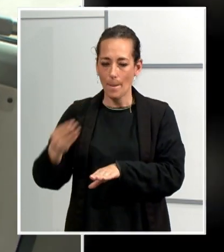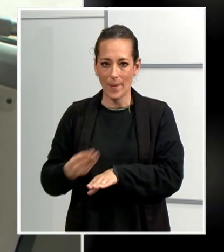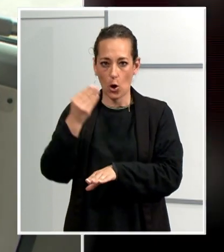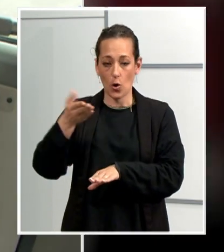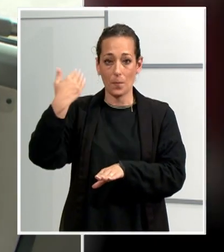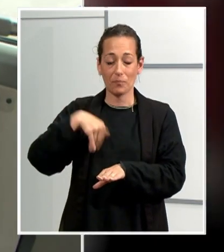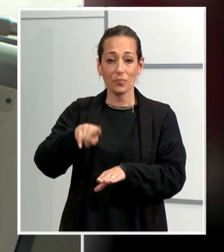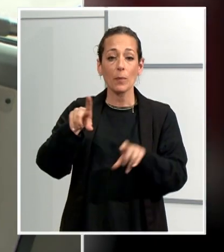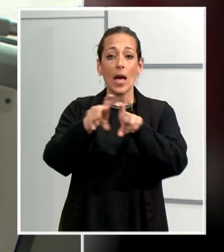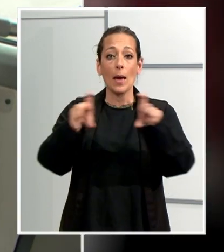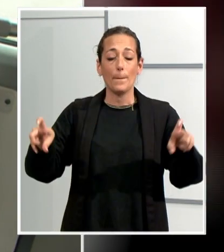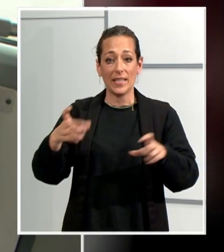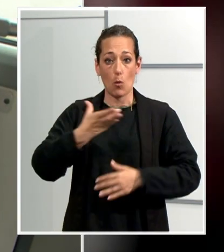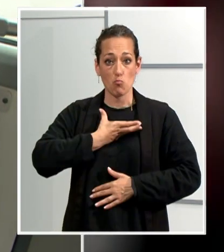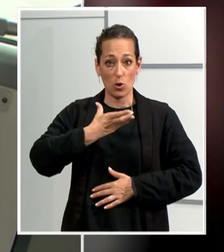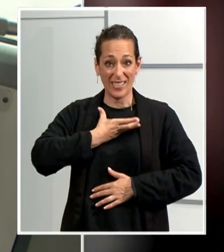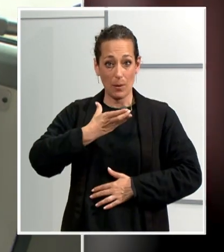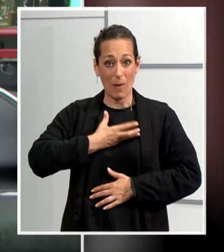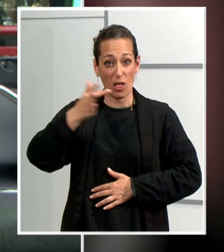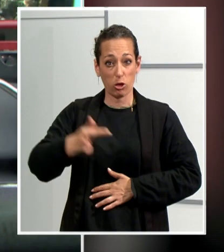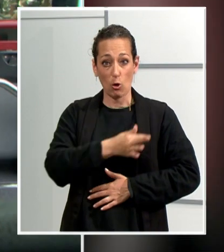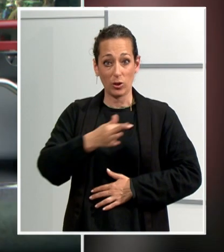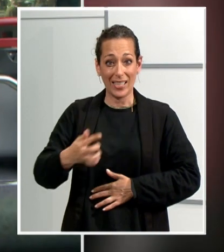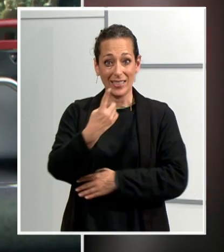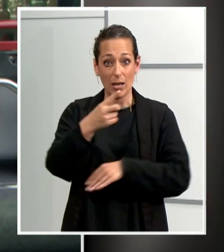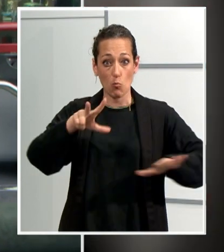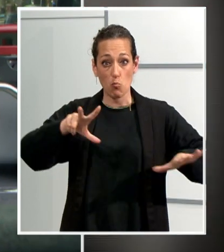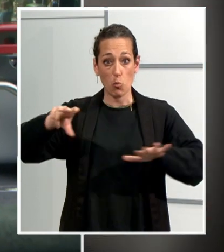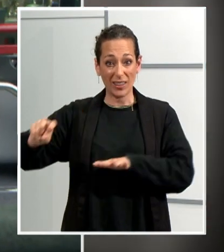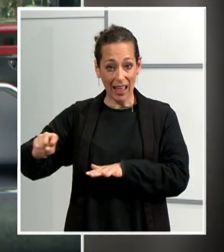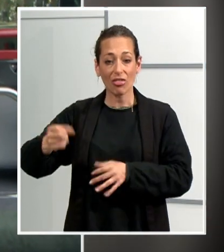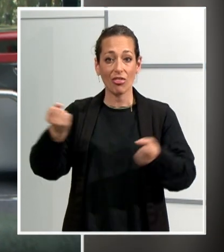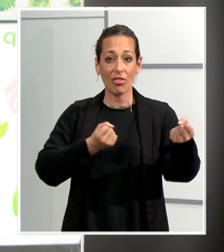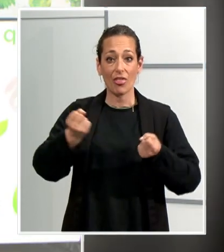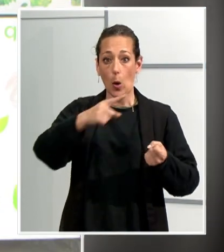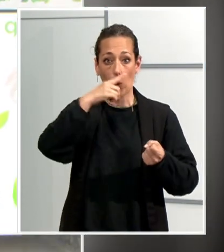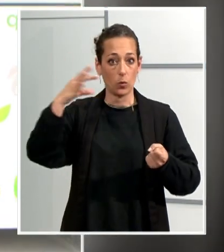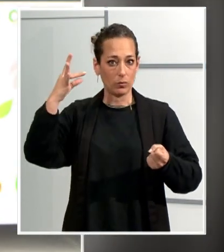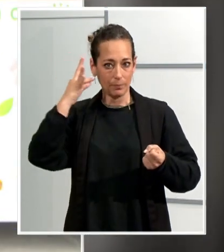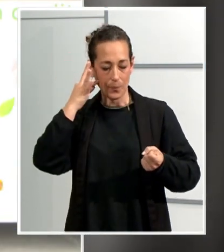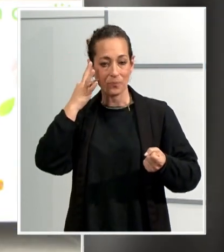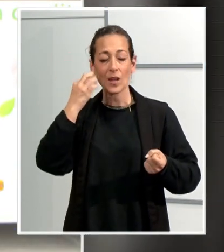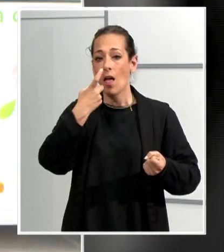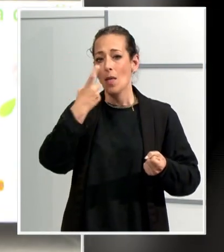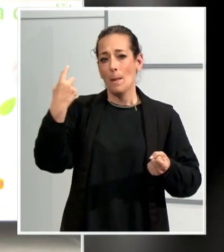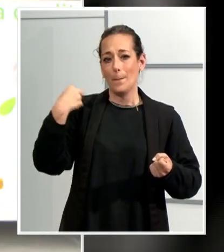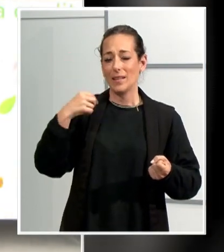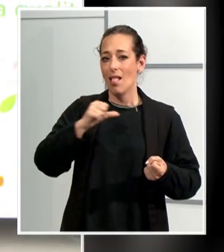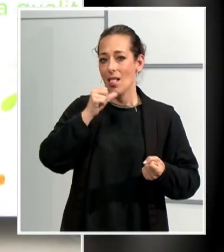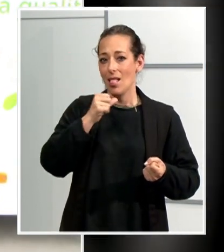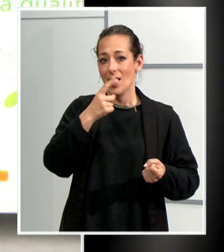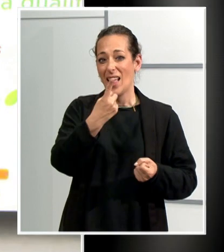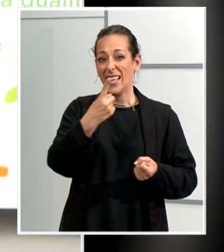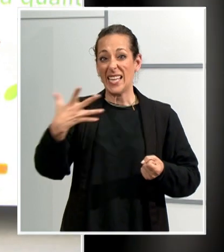municipal d'autobusos urbans, que compta actualment amb uns 180 conductors i conductores, va registrar el 2023 prop de 15 milions de